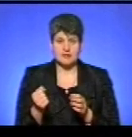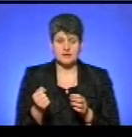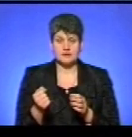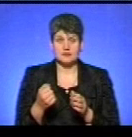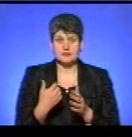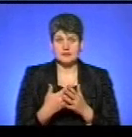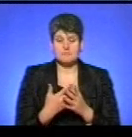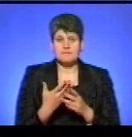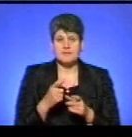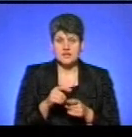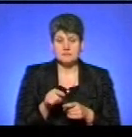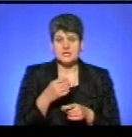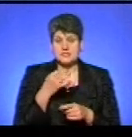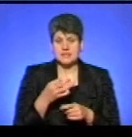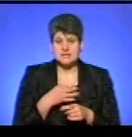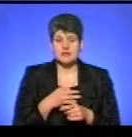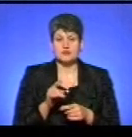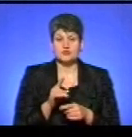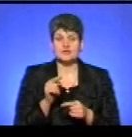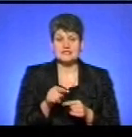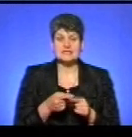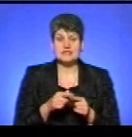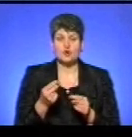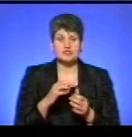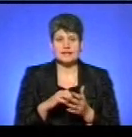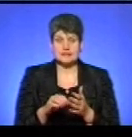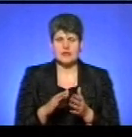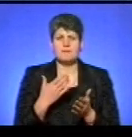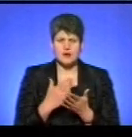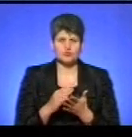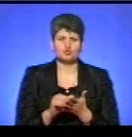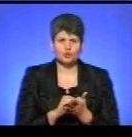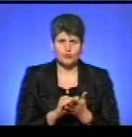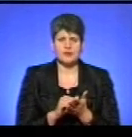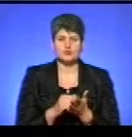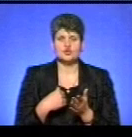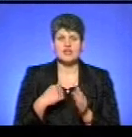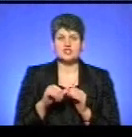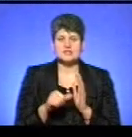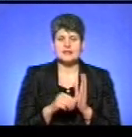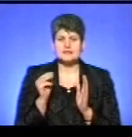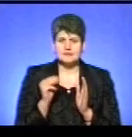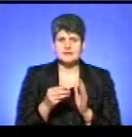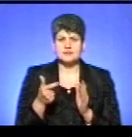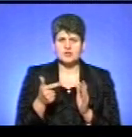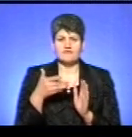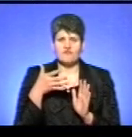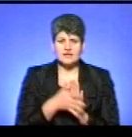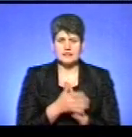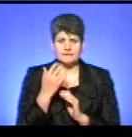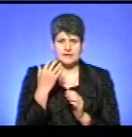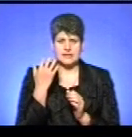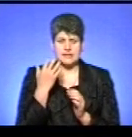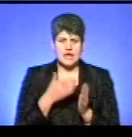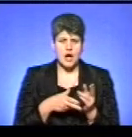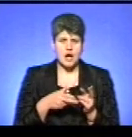Тим більше, мені сказали, що ті гроші не знімуть. Я маю документи, тільки воно, що я 16 тисяч втратив на операцію. От